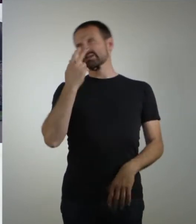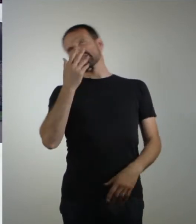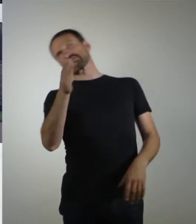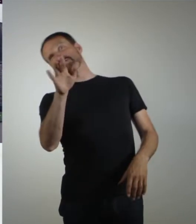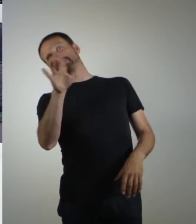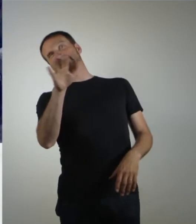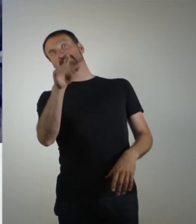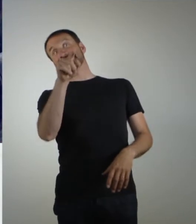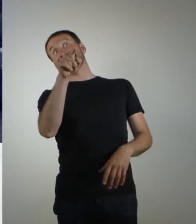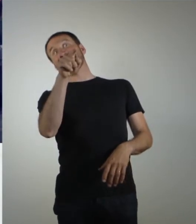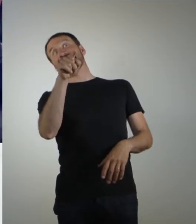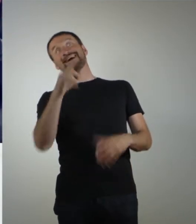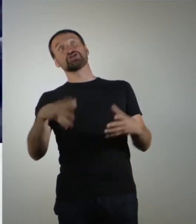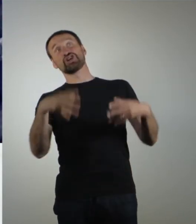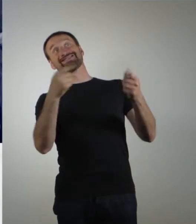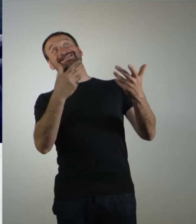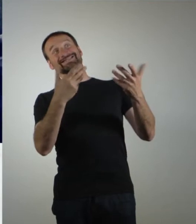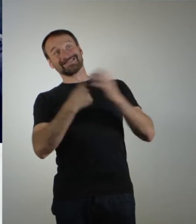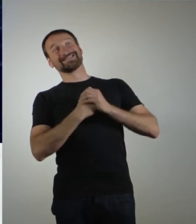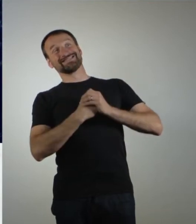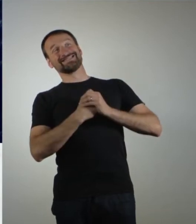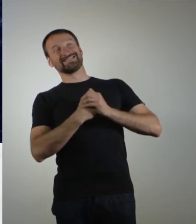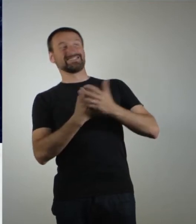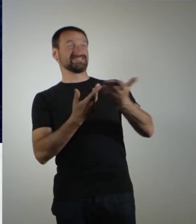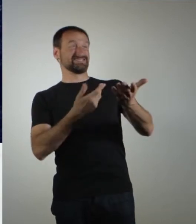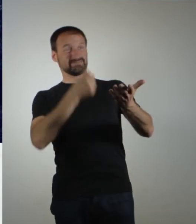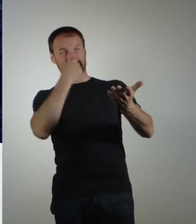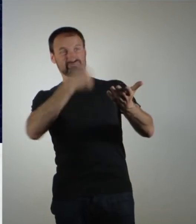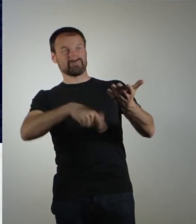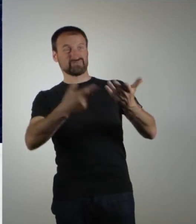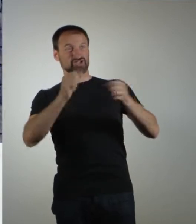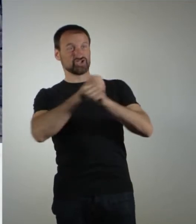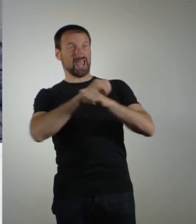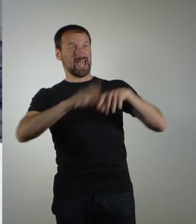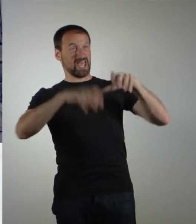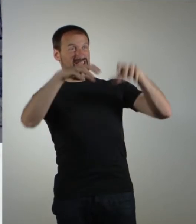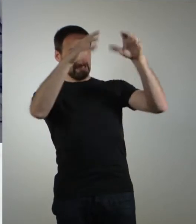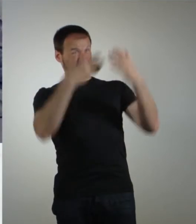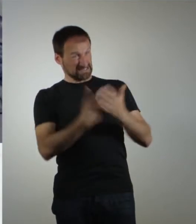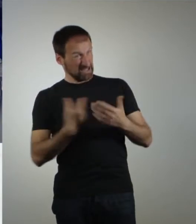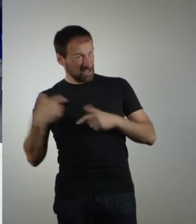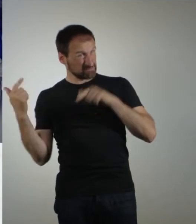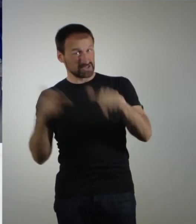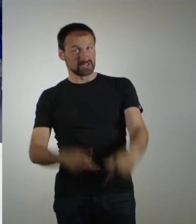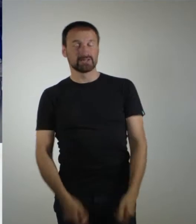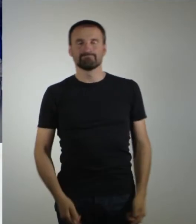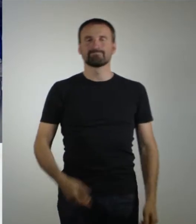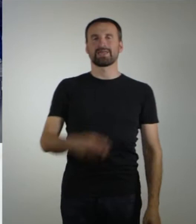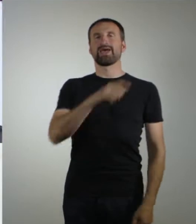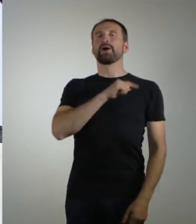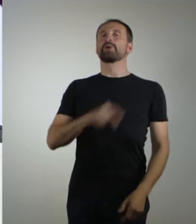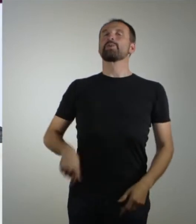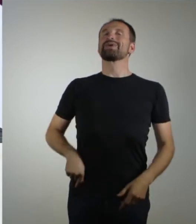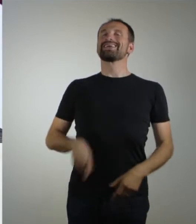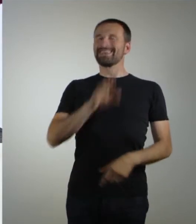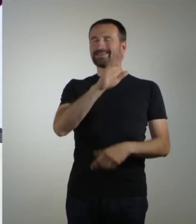Da hinten sieht man auch schon zwischen uns das Schloss. Ja, wegen diesem Steinhaufen sind wir hierher gefahren. Die Lieblingsresidenz der Queen.